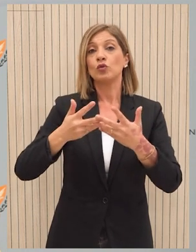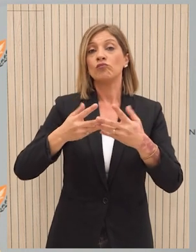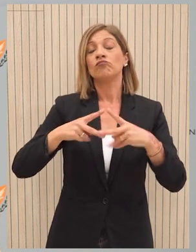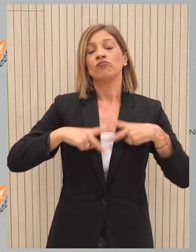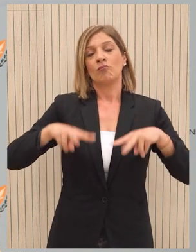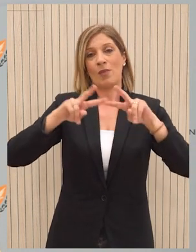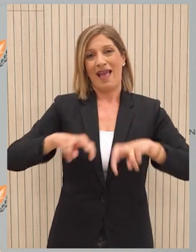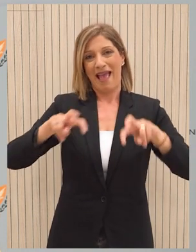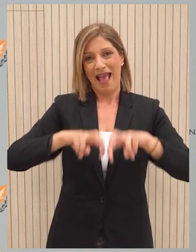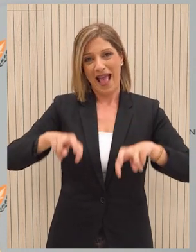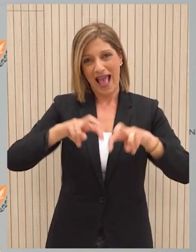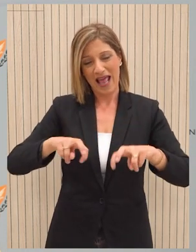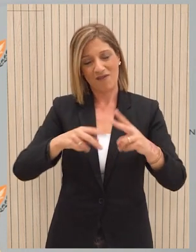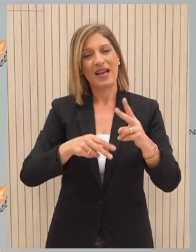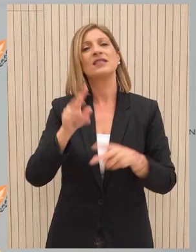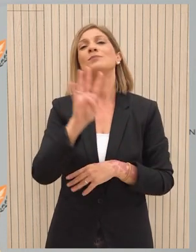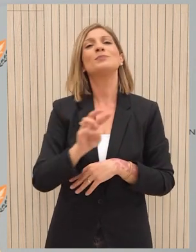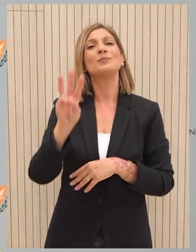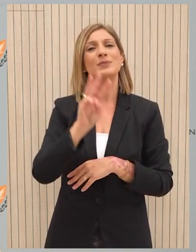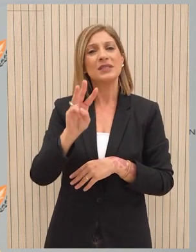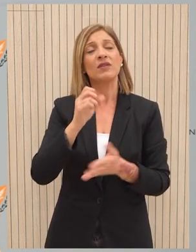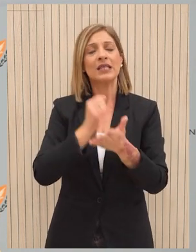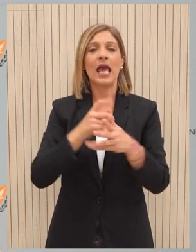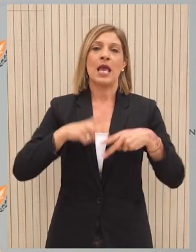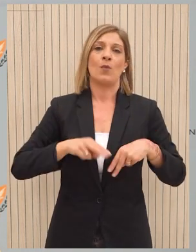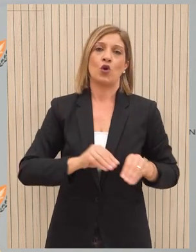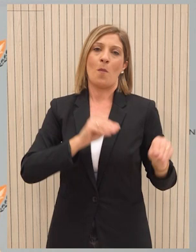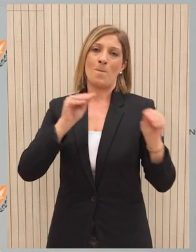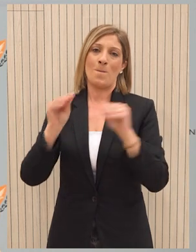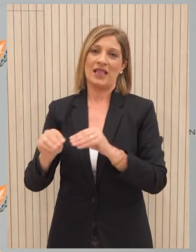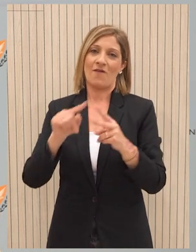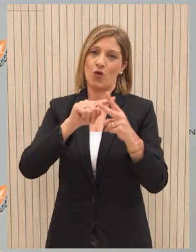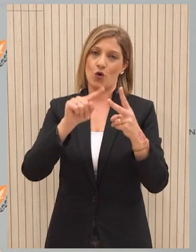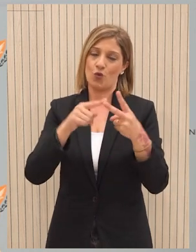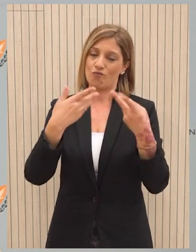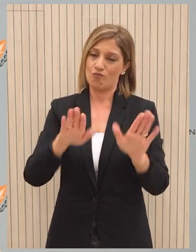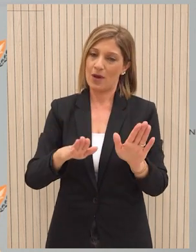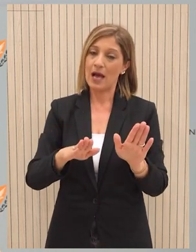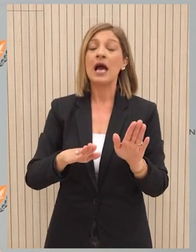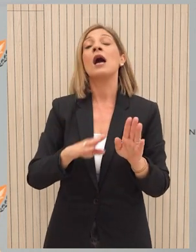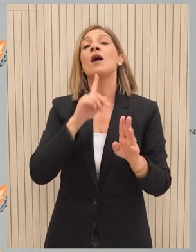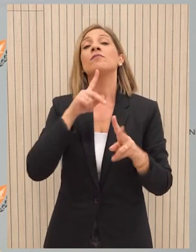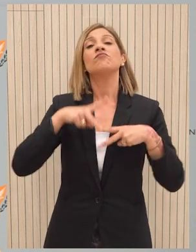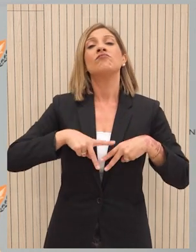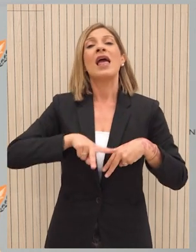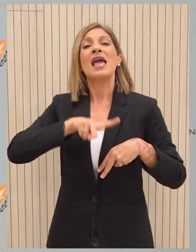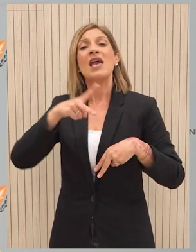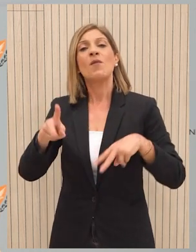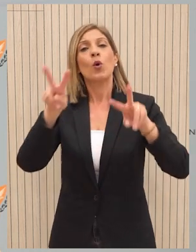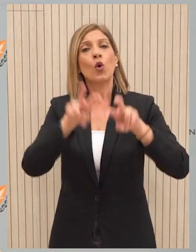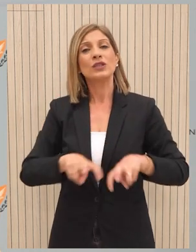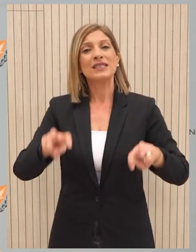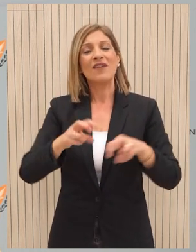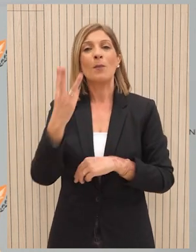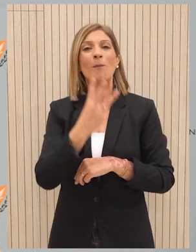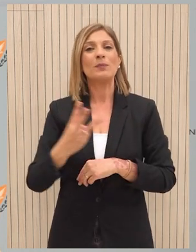Έρευνας, Καινοτομίας και Ψηφιακής Πολιτικής και του Υπουργείου Μεταφορών, Επικοινωνιών και Έργων. Ο Υφυπουργός Έρευνας, Καινοτομίας και Ψηφιακής Πολιτικής